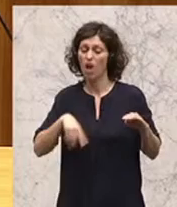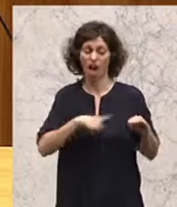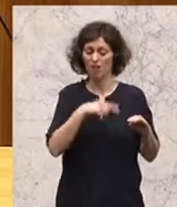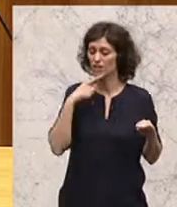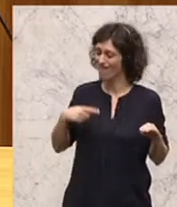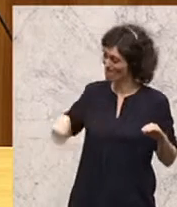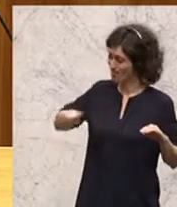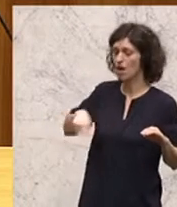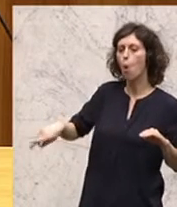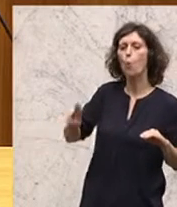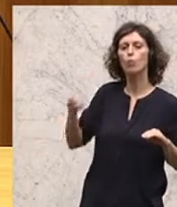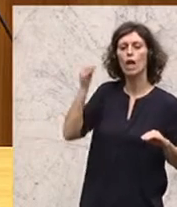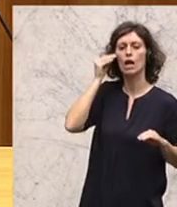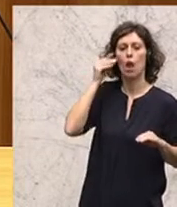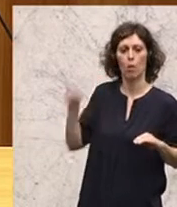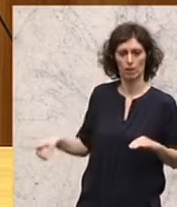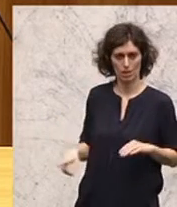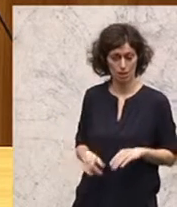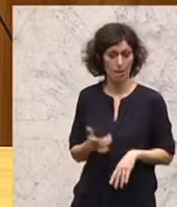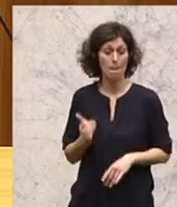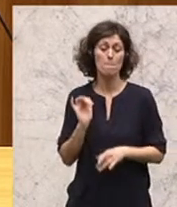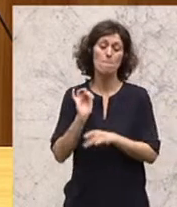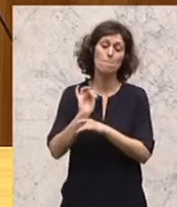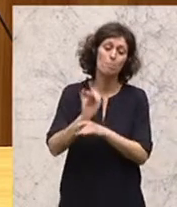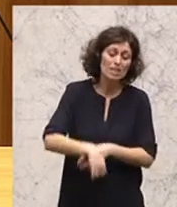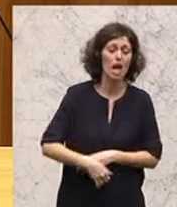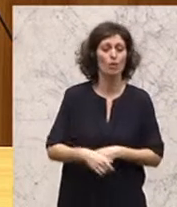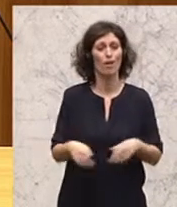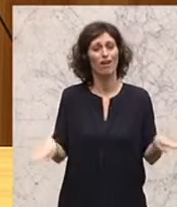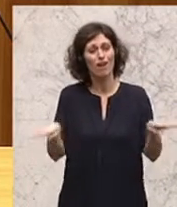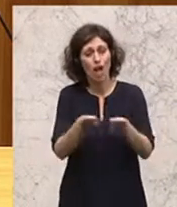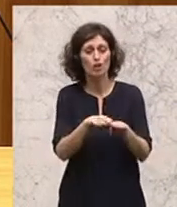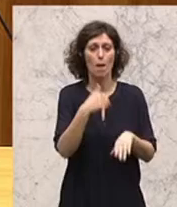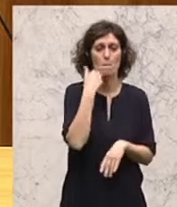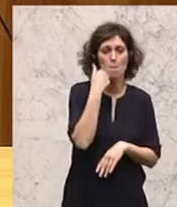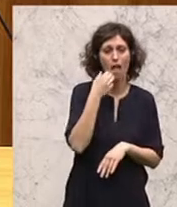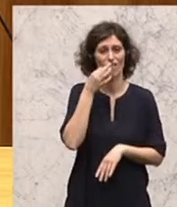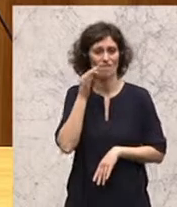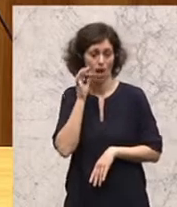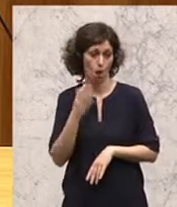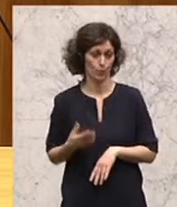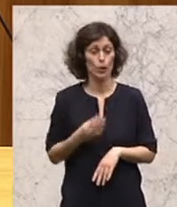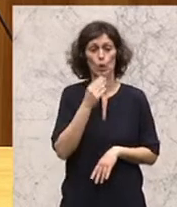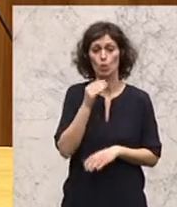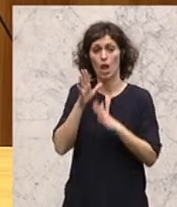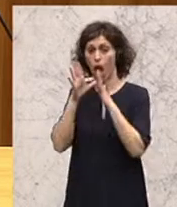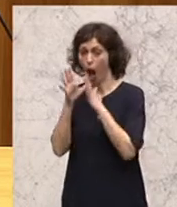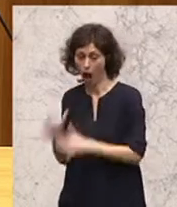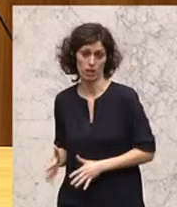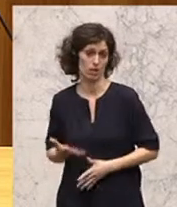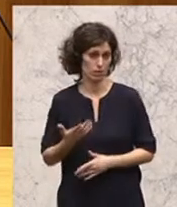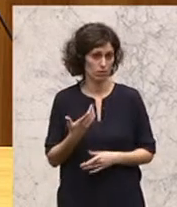Ungläubigen. Missachtung der Gleichstellung zwischen Mann und Frau. Judenhass und in einzelnen